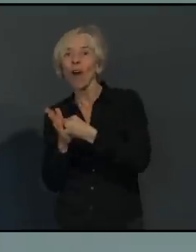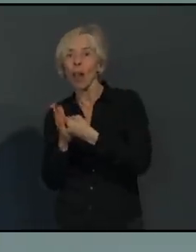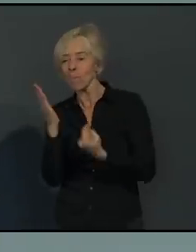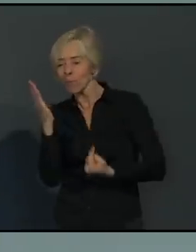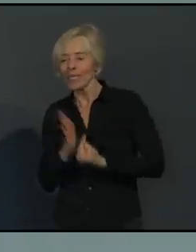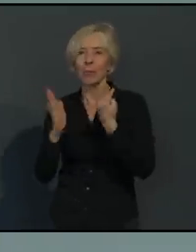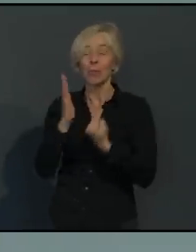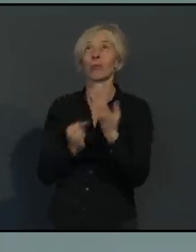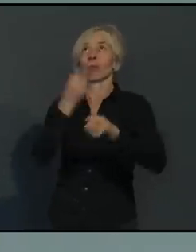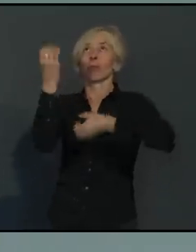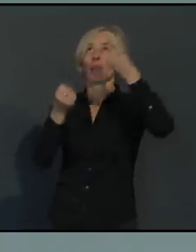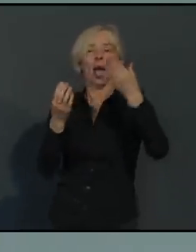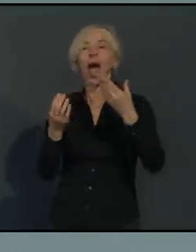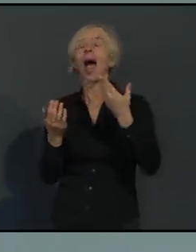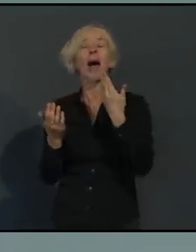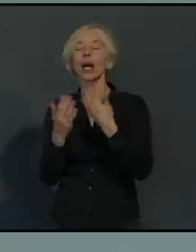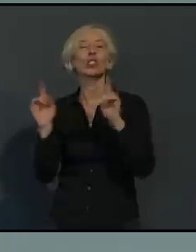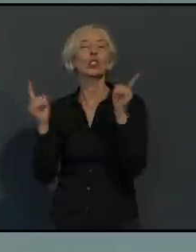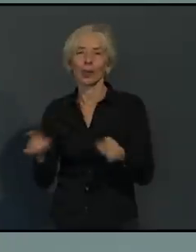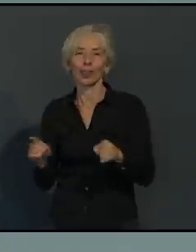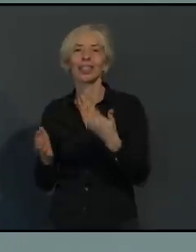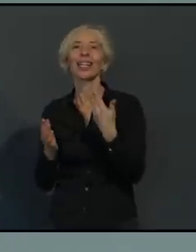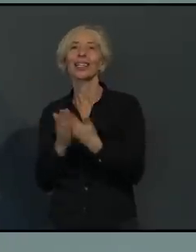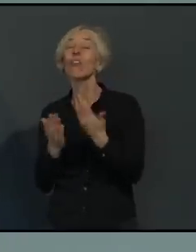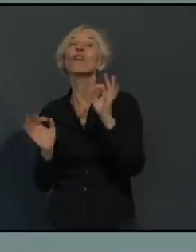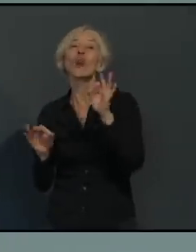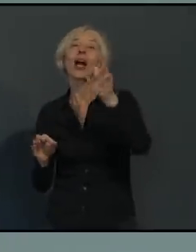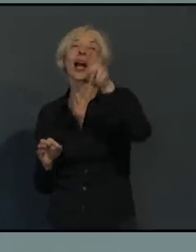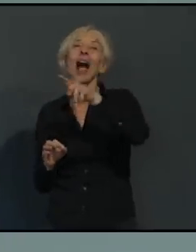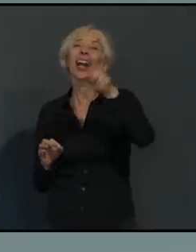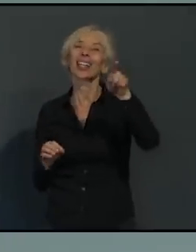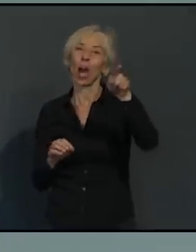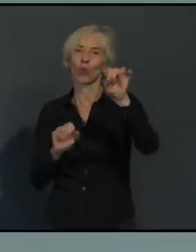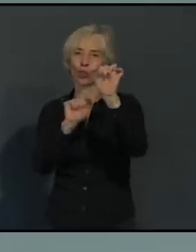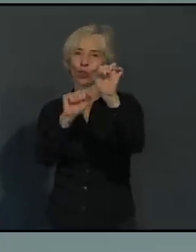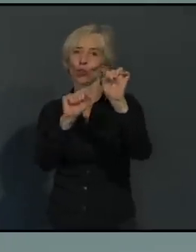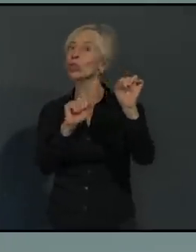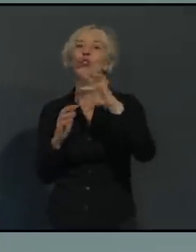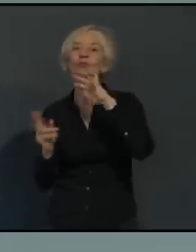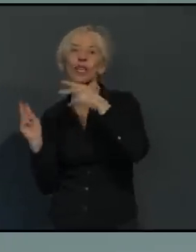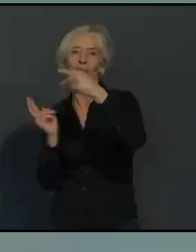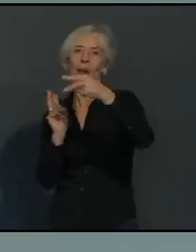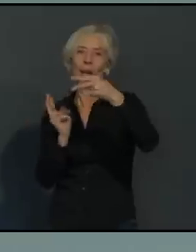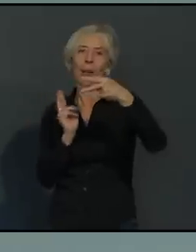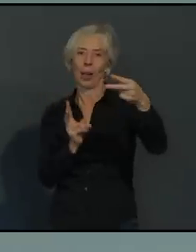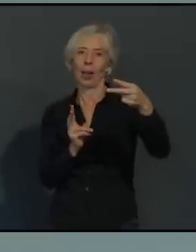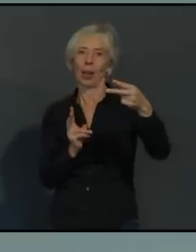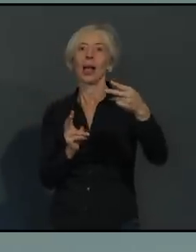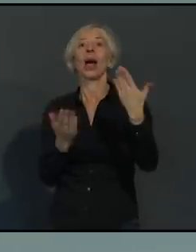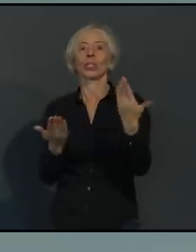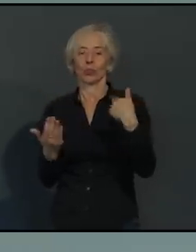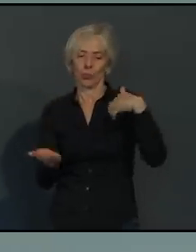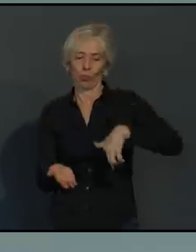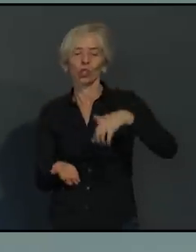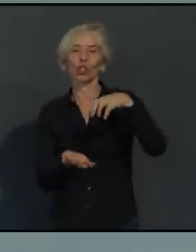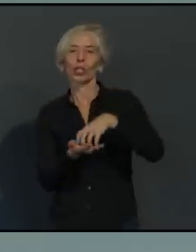die Entlastung der Krankenhäuser. Aber das ist eine Entscheidung, die wahrscheinlich vor Ort getroffen werden muss. da werden wir uns als Stadt